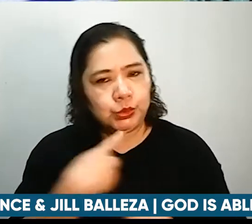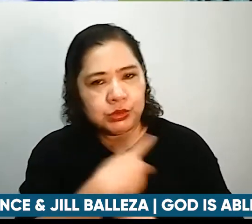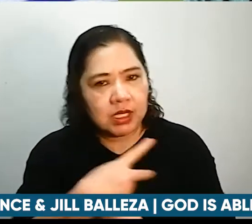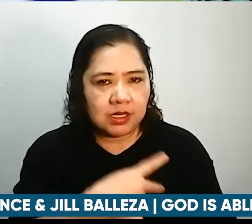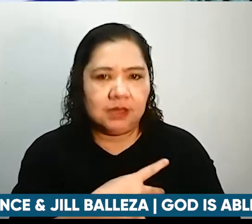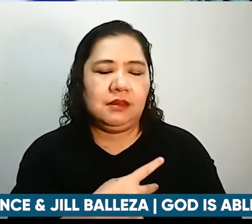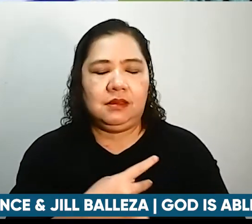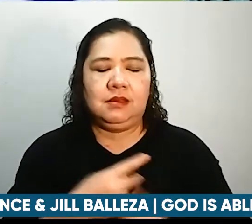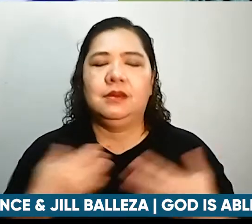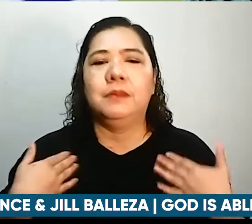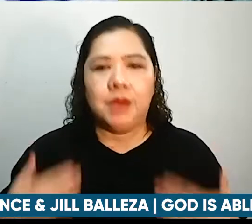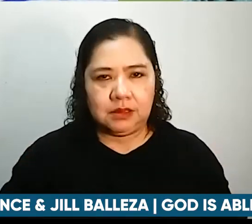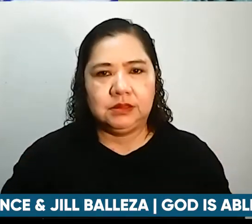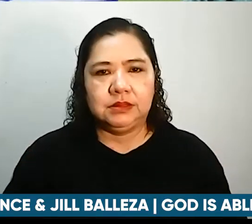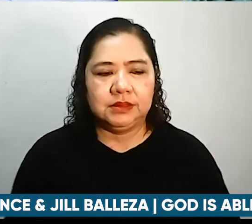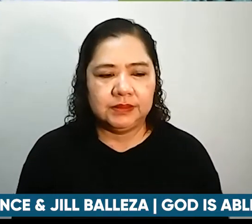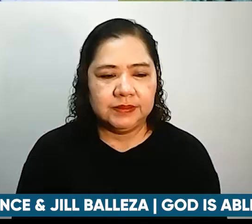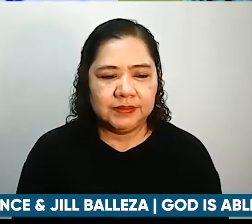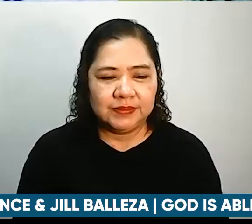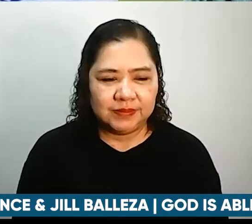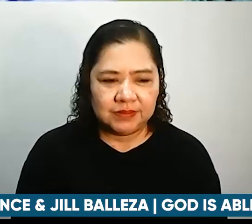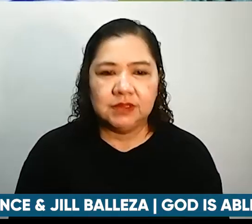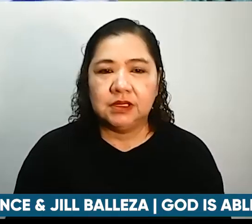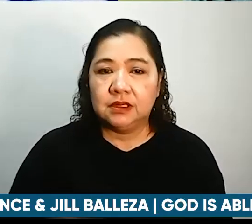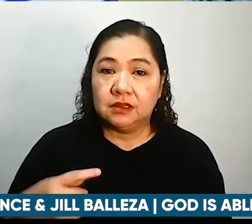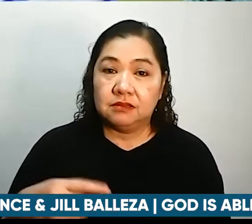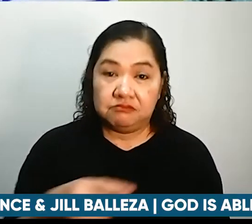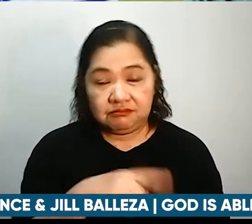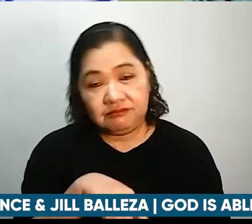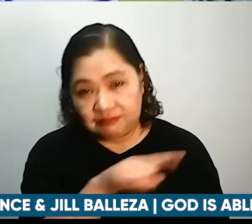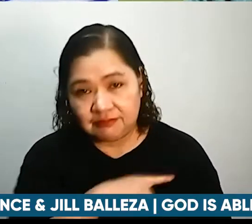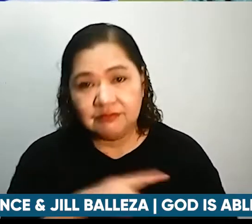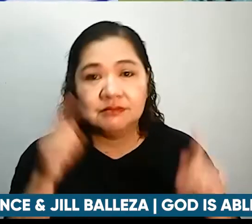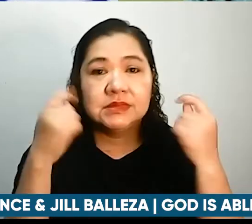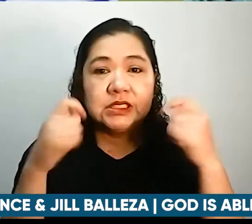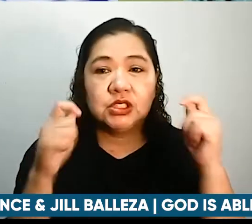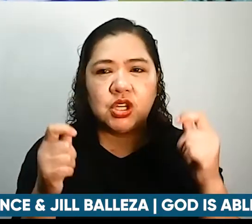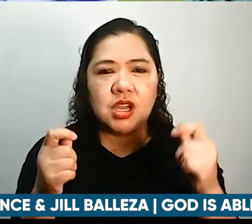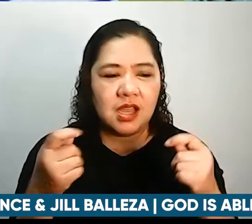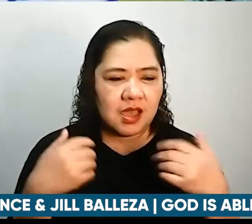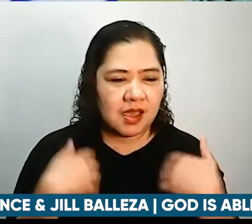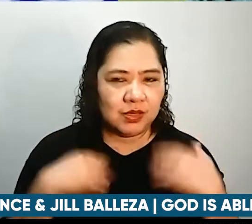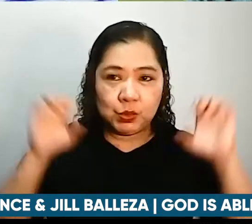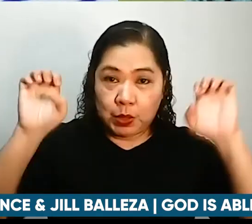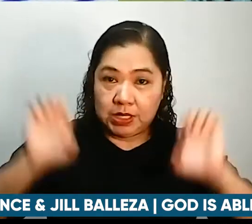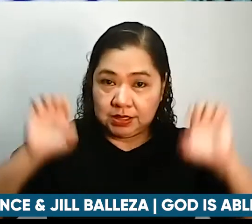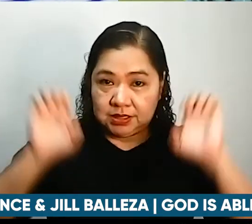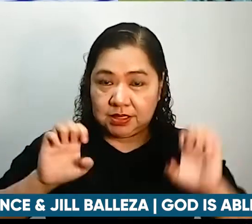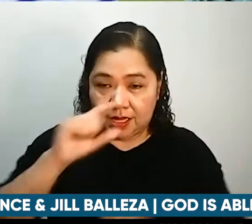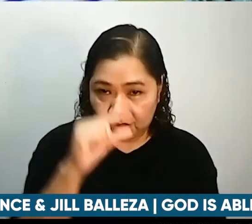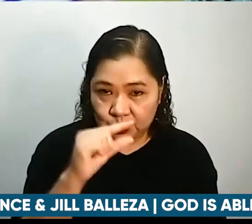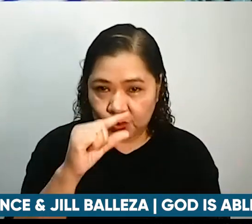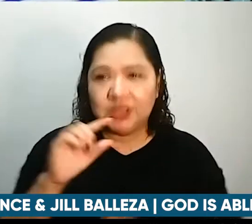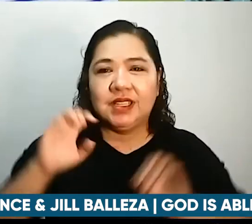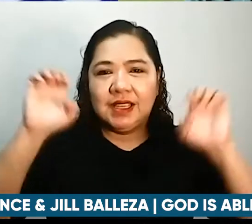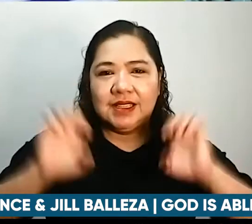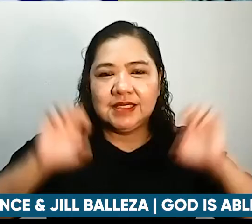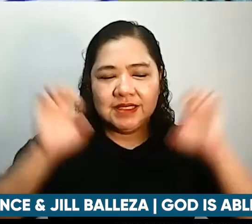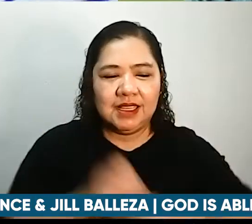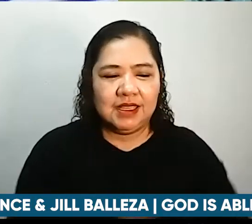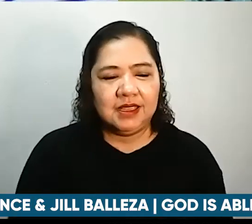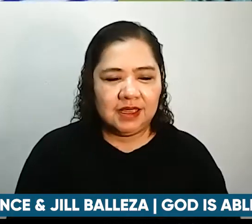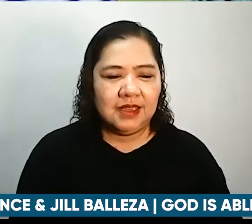pangangalagaan ng katawan. Nagtatry na rin na medyo magpapawis ng konti. Kasabay na rin ng